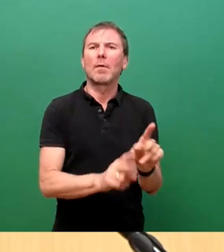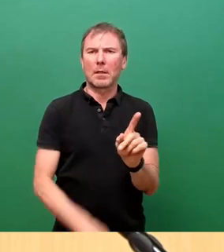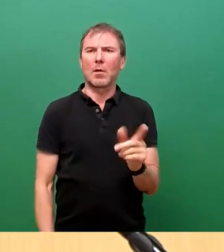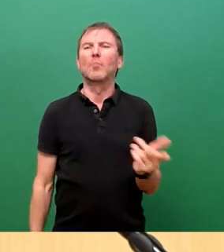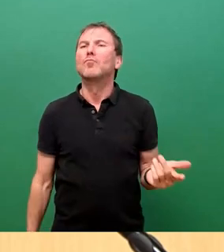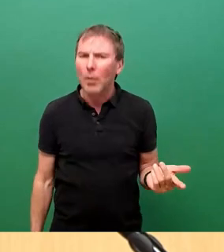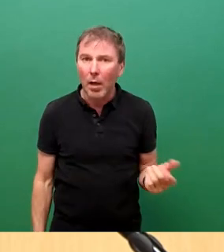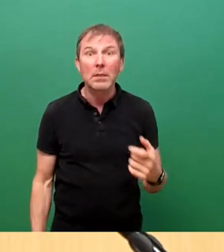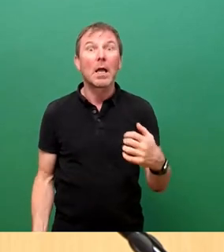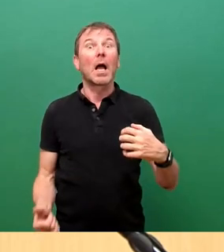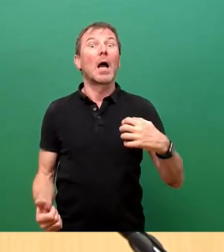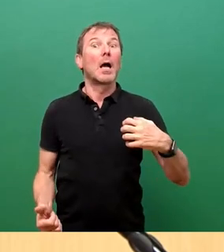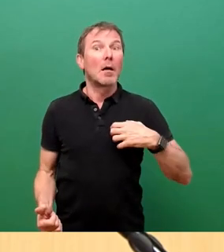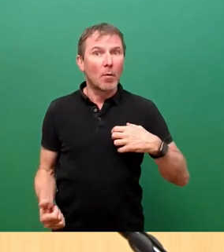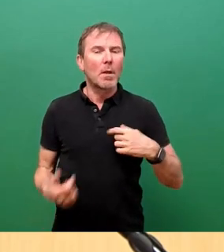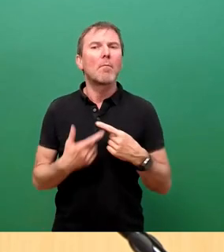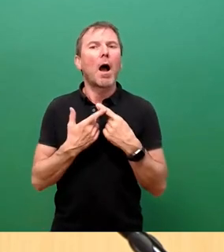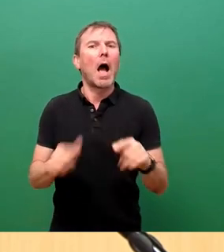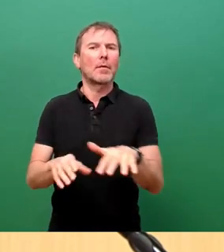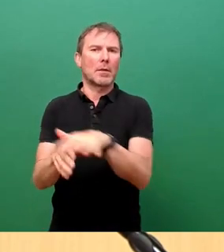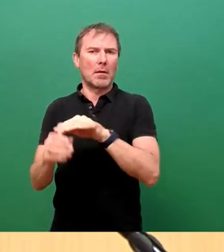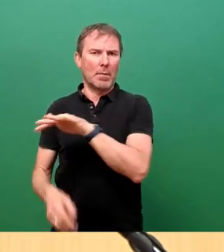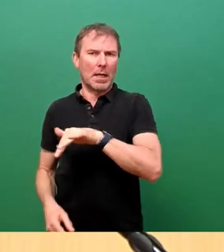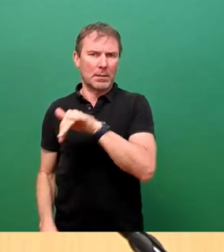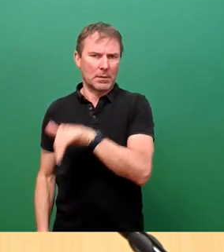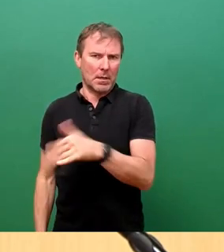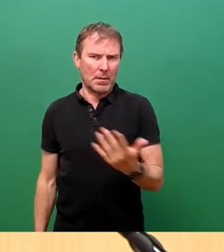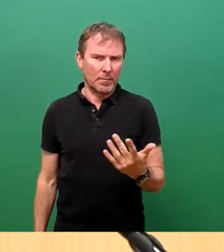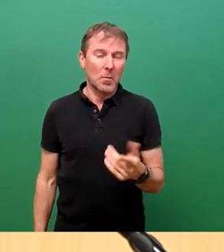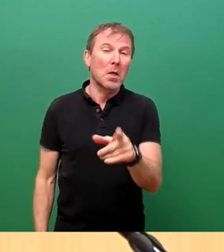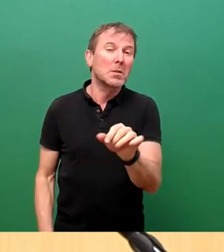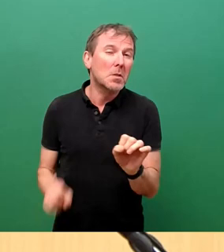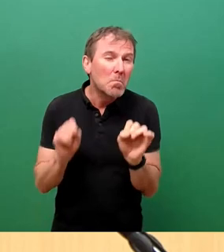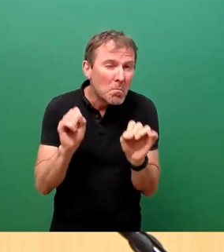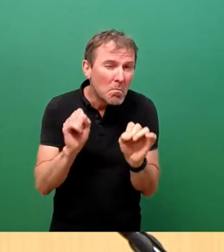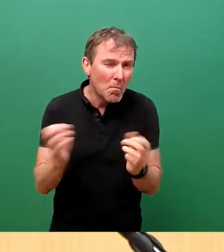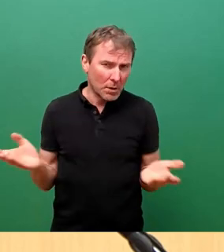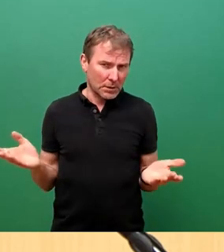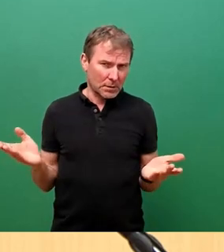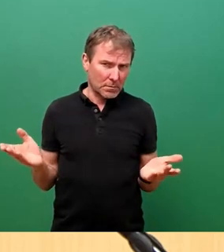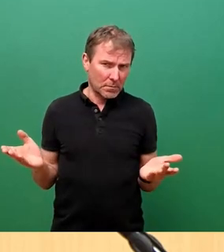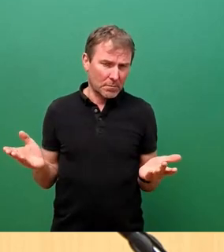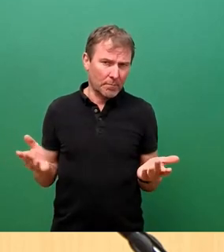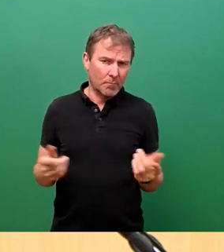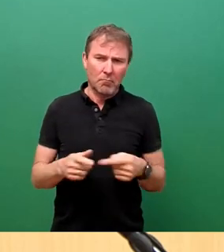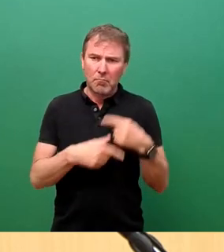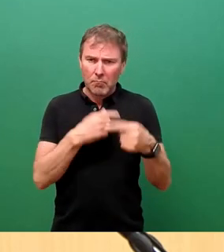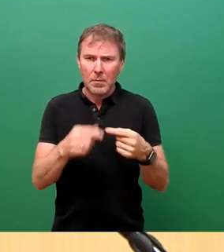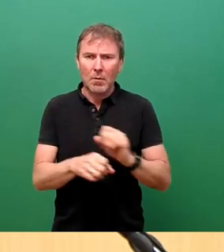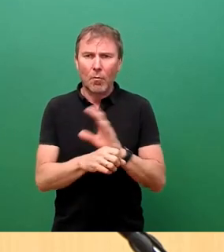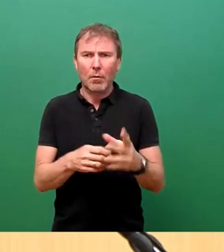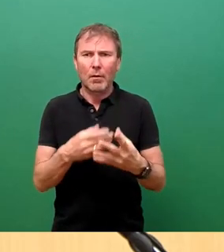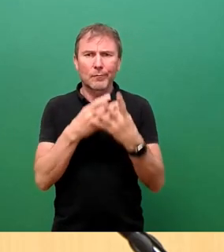Probleme dort sind dann auf einer anderen Ebene. Das heißt, es könnte sein, das Problem läuft insgesamt aus.